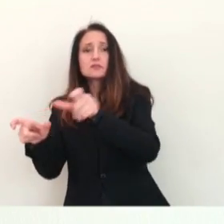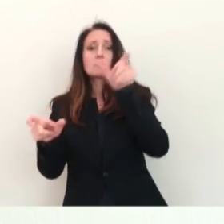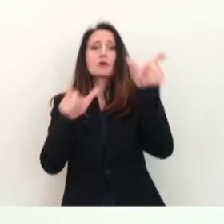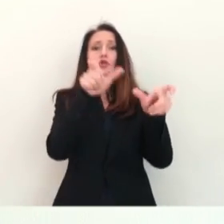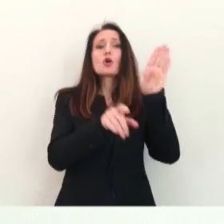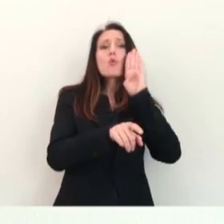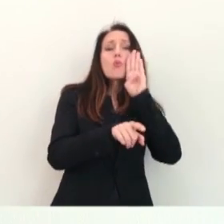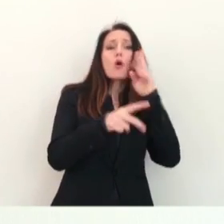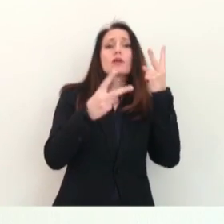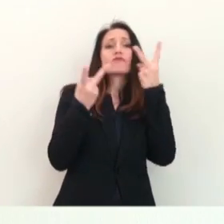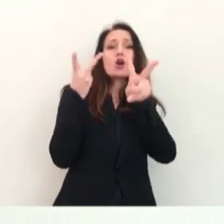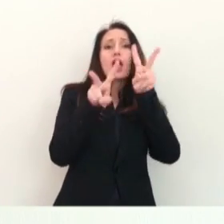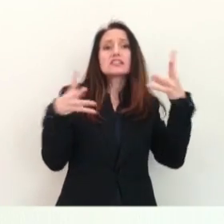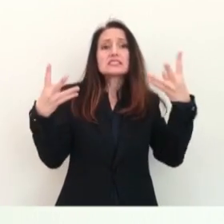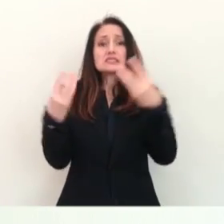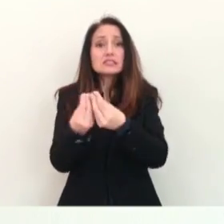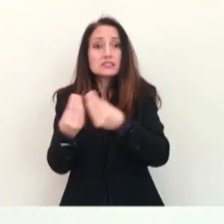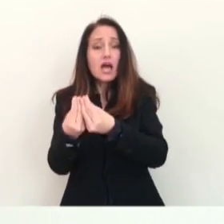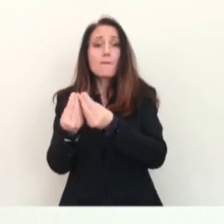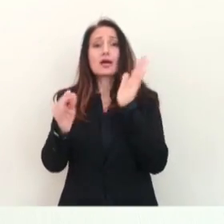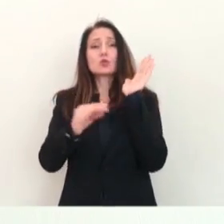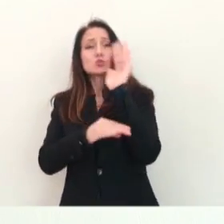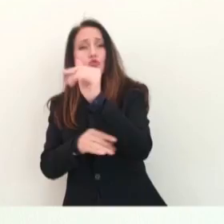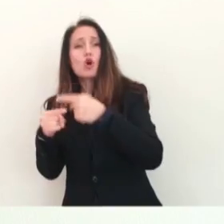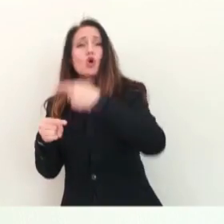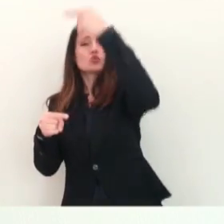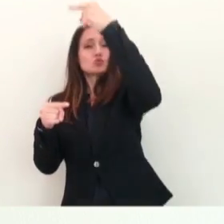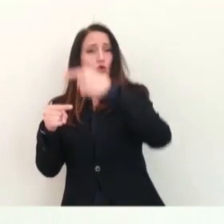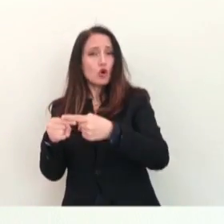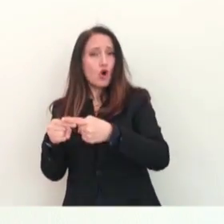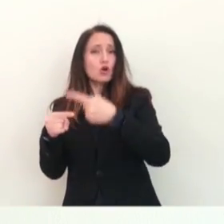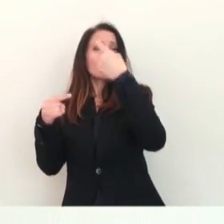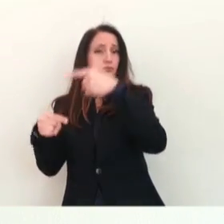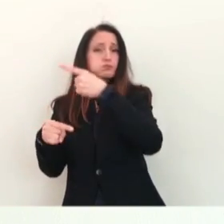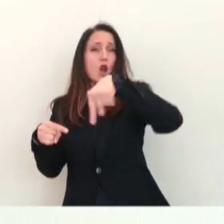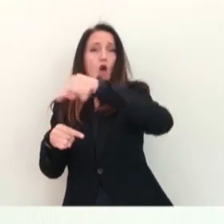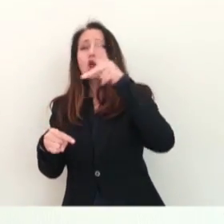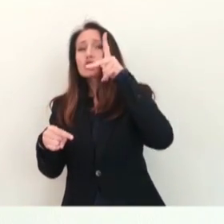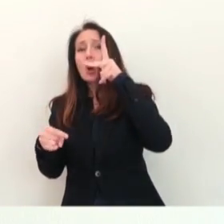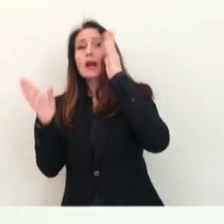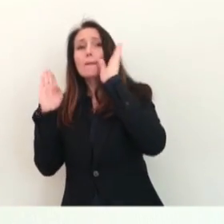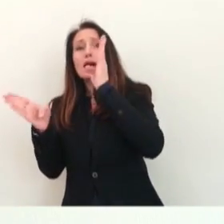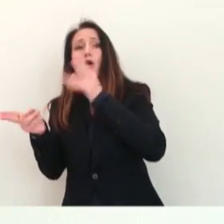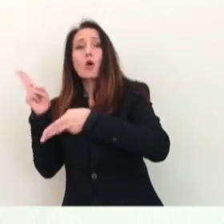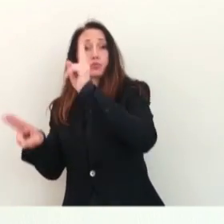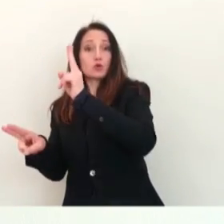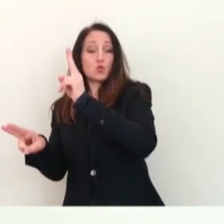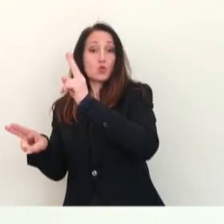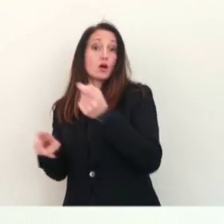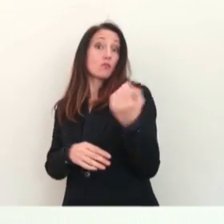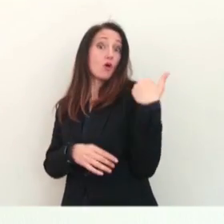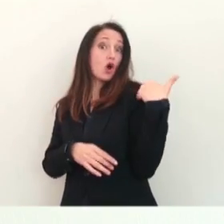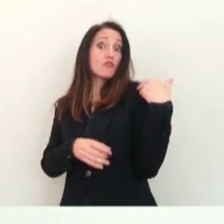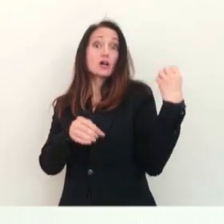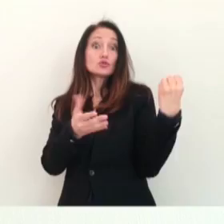tutti i giorni, con gli uomini violenti, rischia di metterle ancora di più in pericolo, come ci confermano i recenti